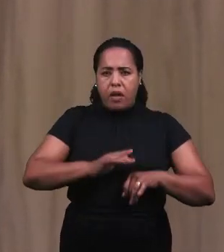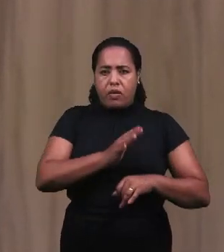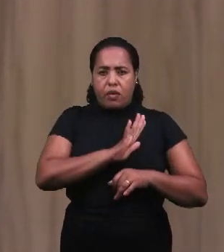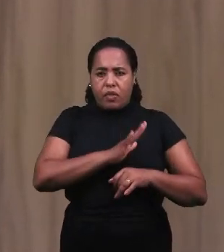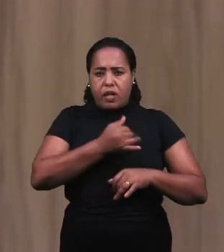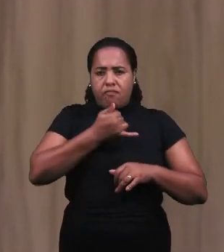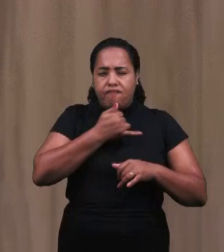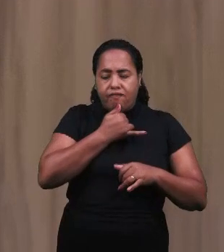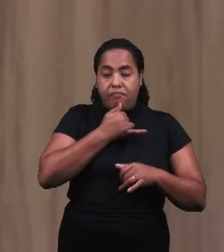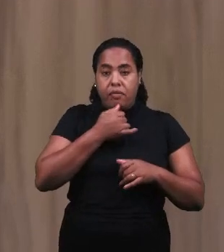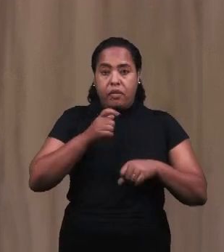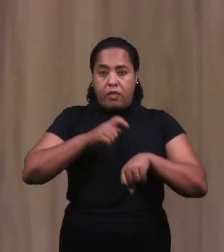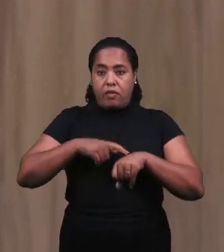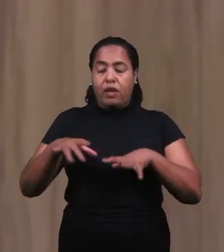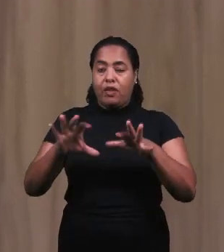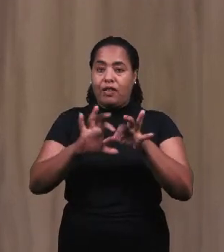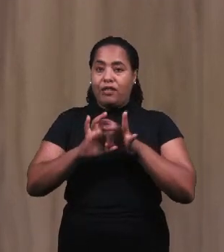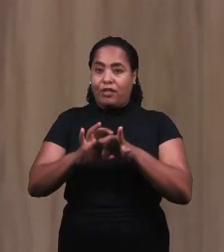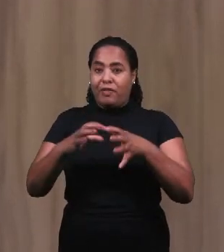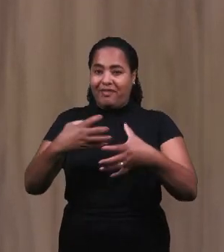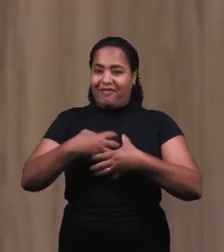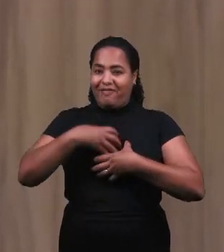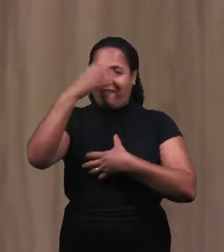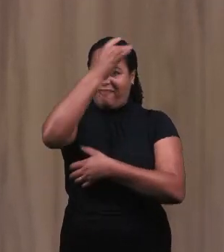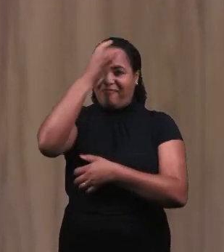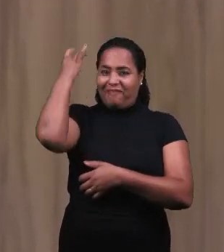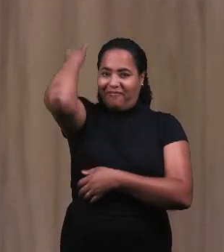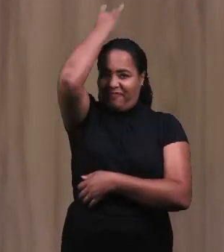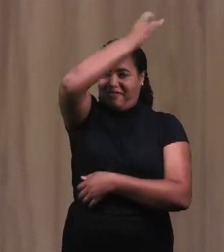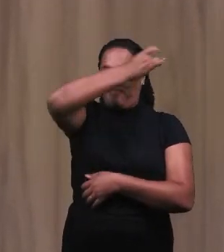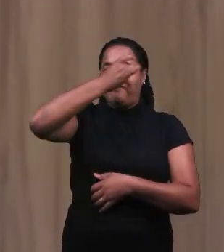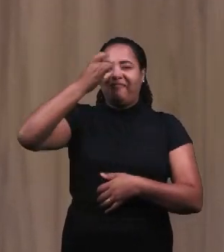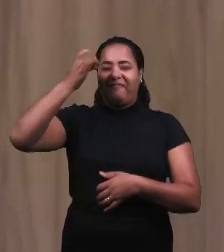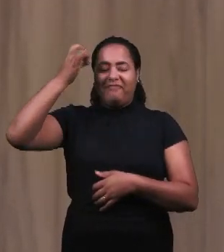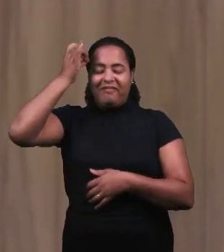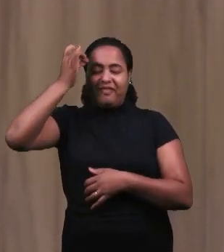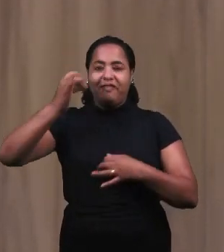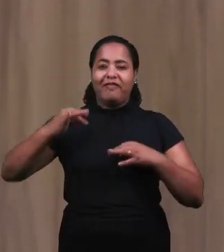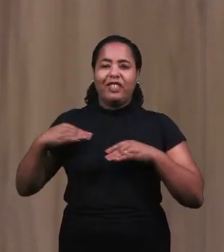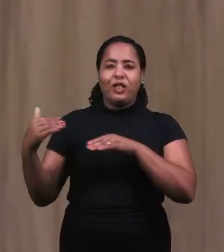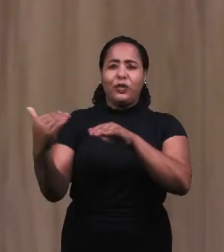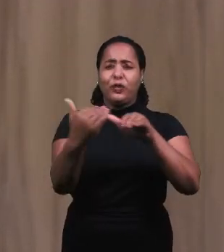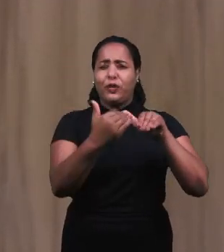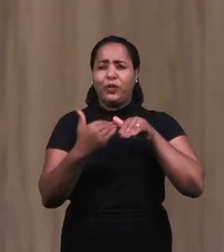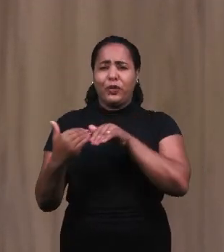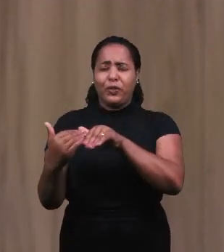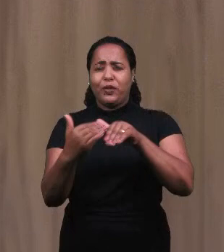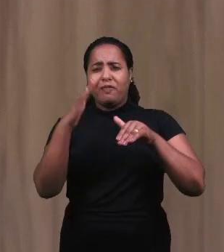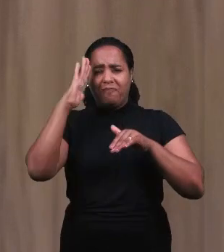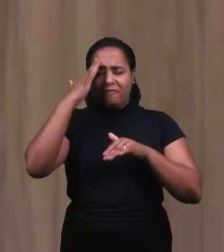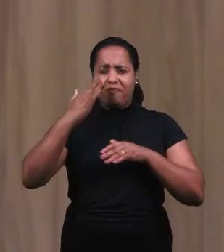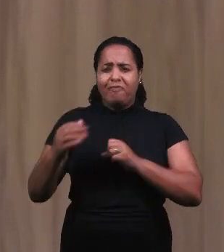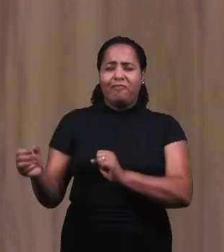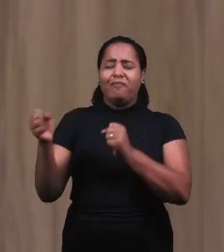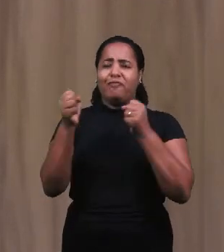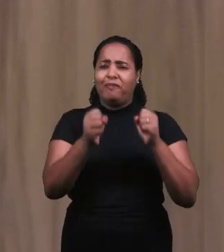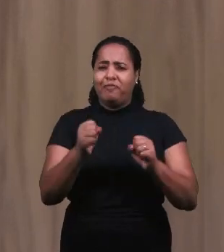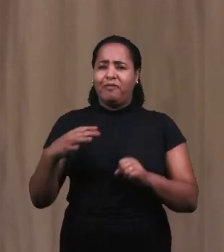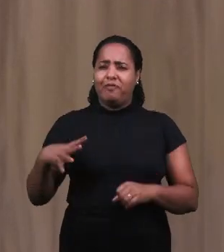в этом общении, в жизнях ихних было присутствие Духа Святого, чтобы все могли